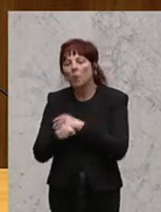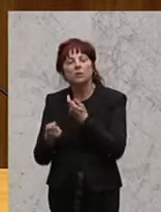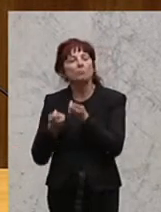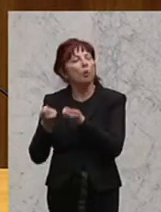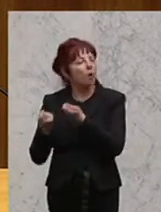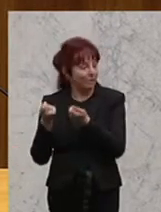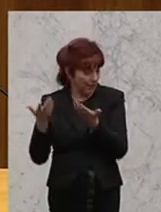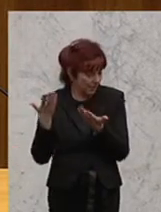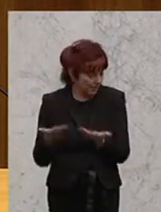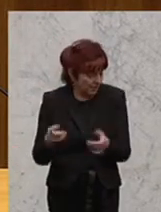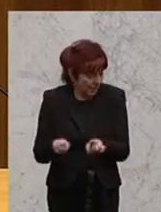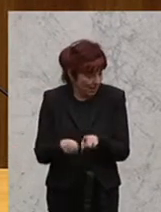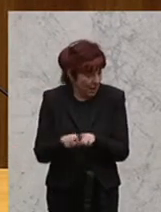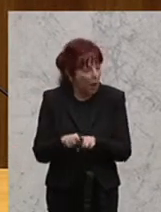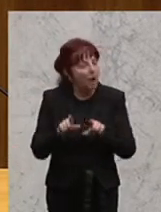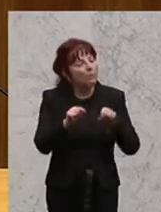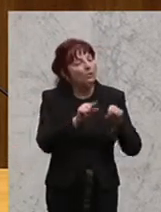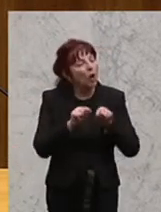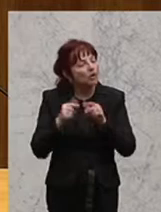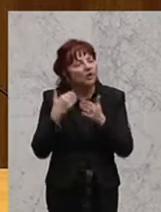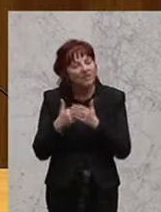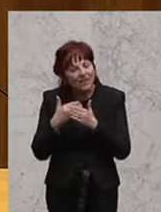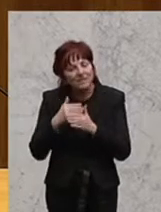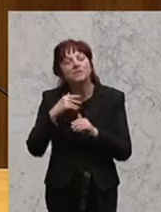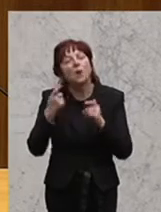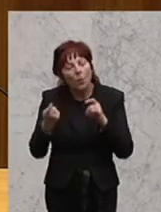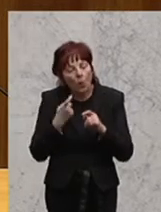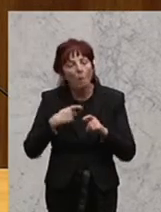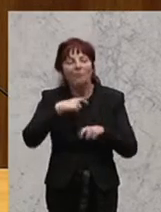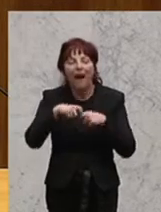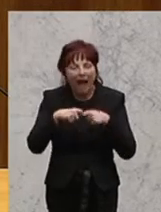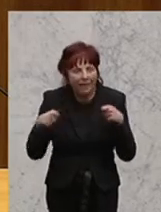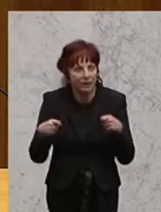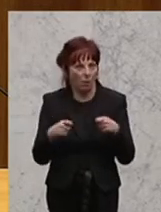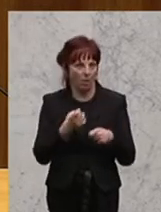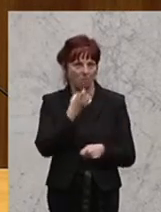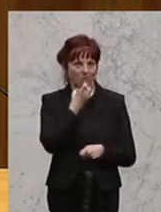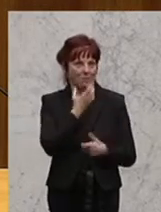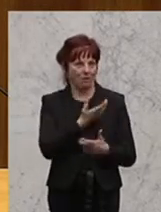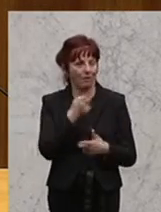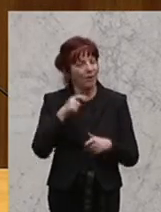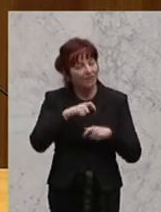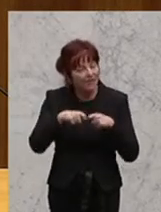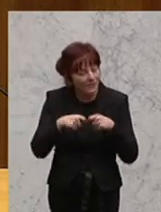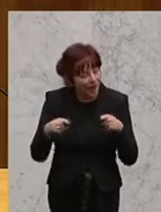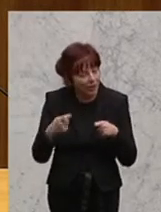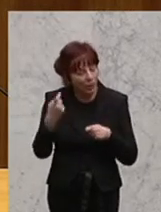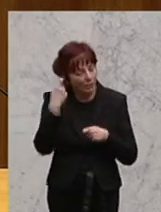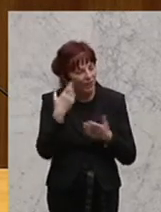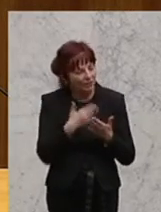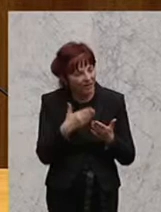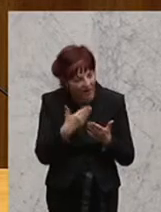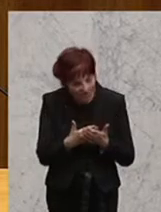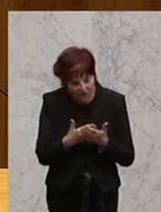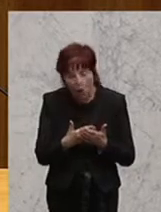jedenfalls bedeutet es, dass daraus konkrete Handlungen abzuleiten sind. Und diese Handlungen heißen, dass es hinausläuft auf eine Trennung